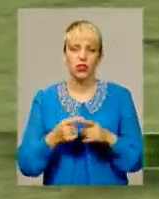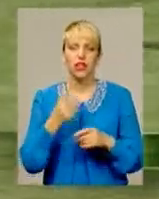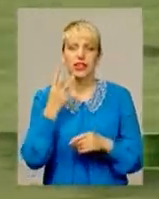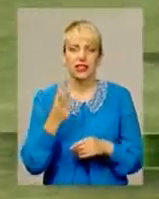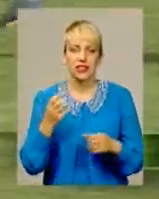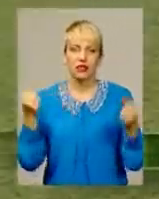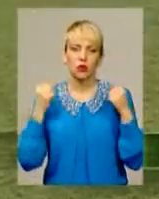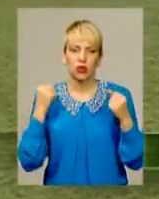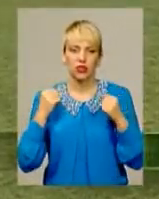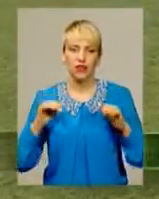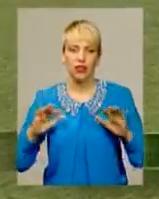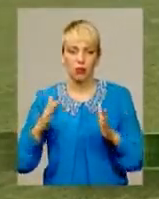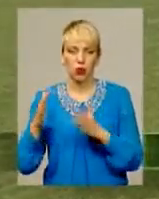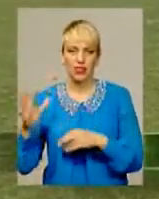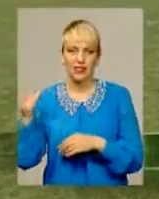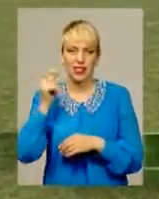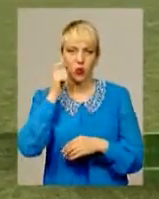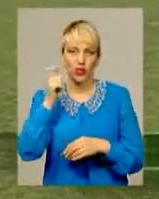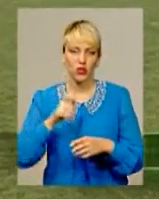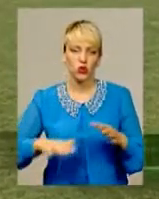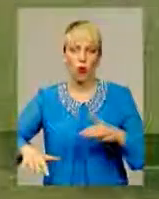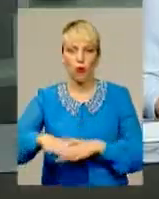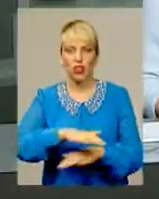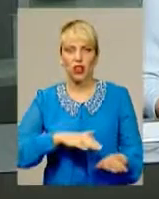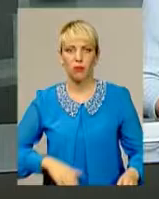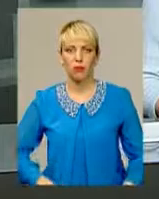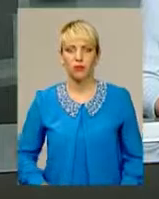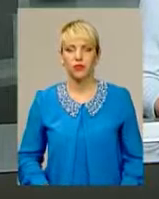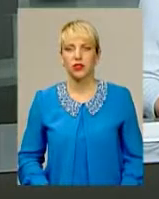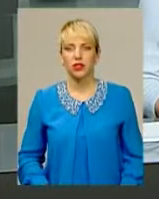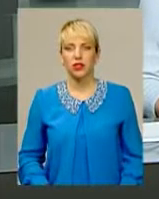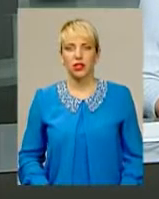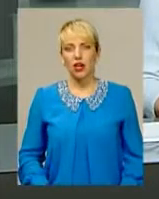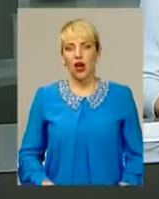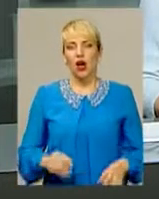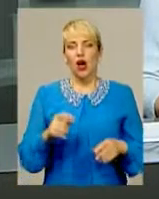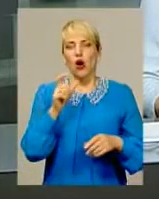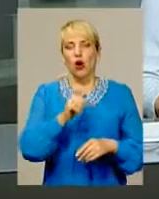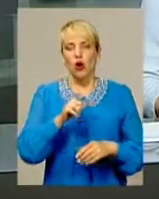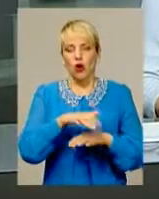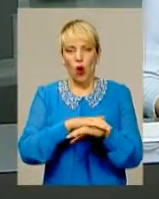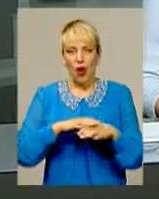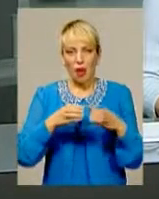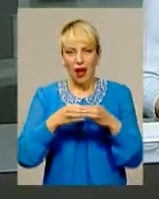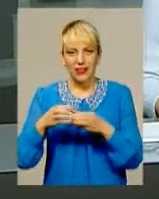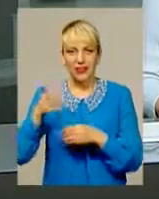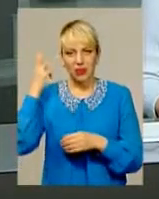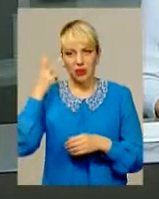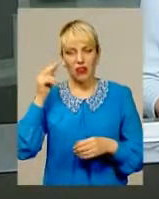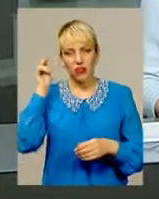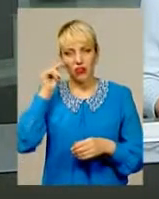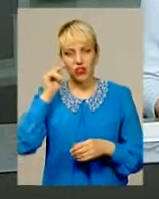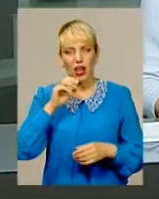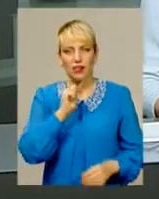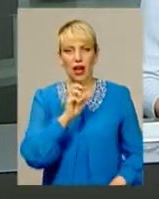одразу три спортивні події всеукраїнського масштабу. Громади Хмельниччини взялися вивчати абетку